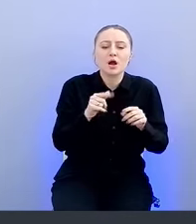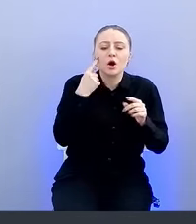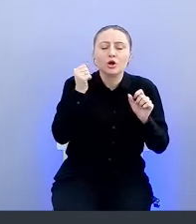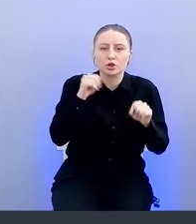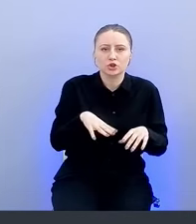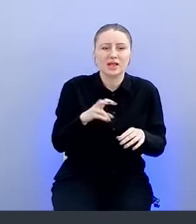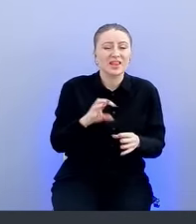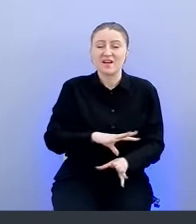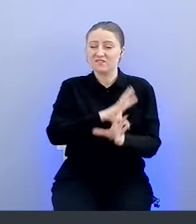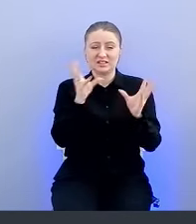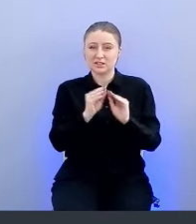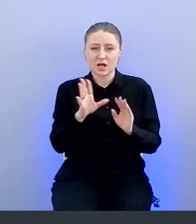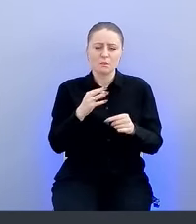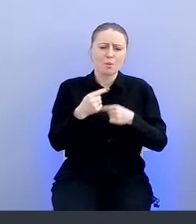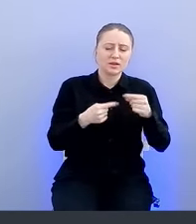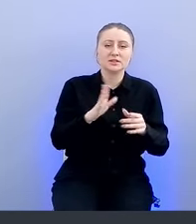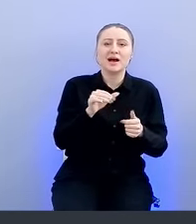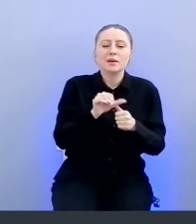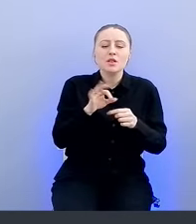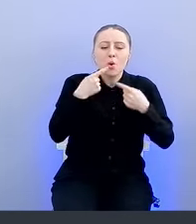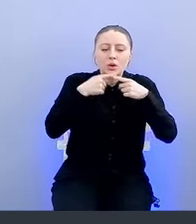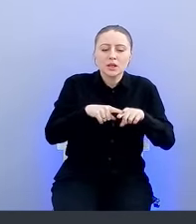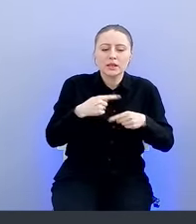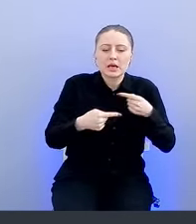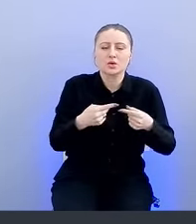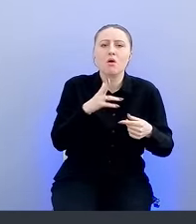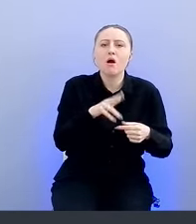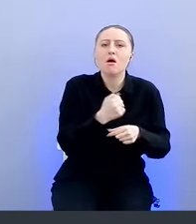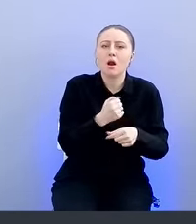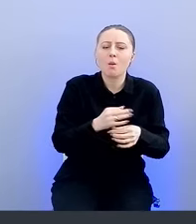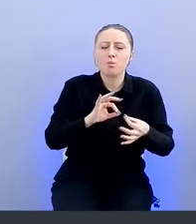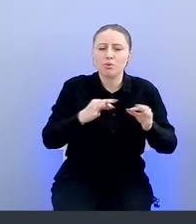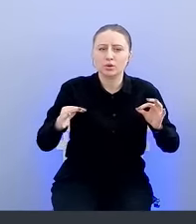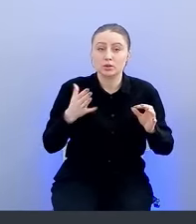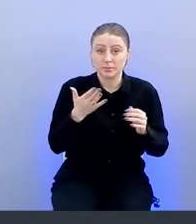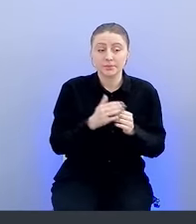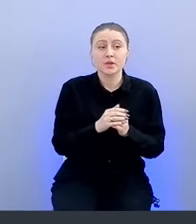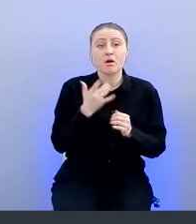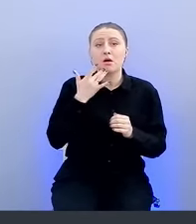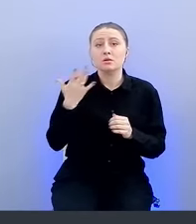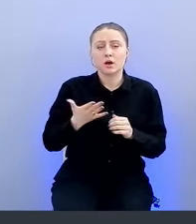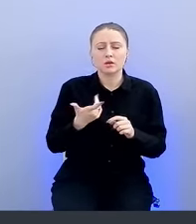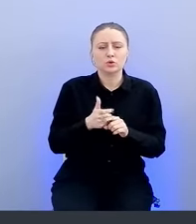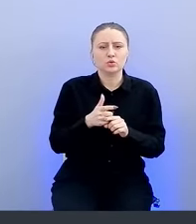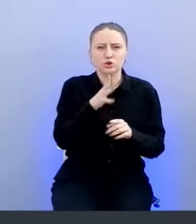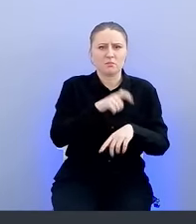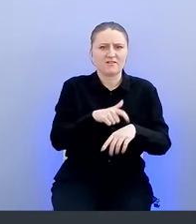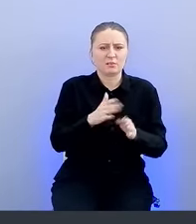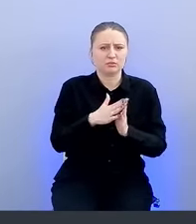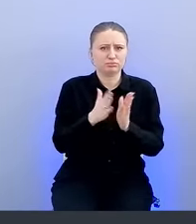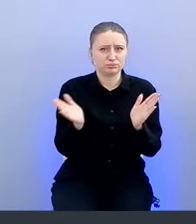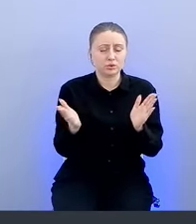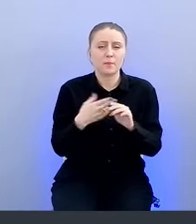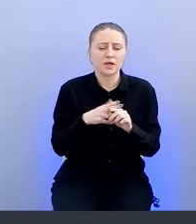SDLC в целом, не про процесс, а именно про технику, как это работает. Доклад достаточно большой по времени, поэтому я